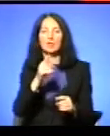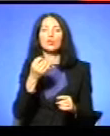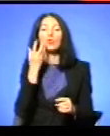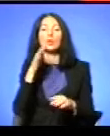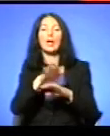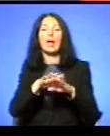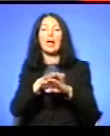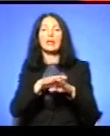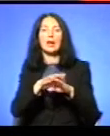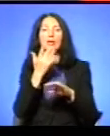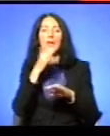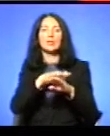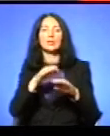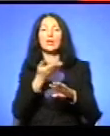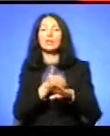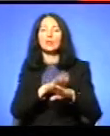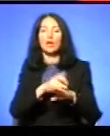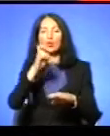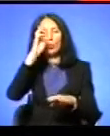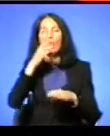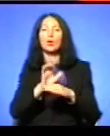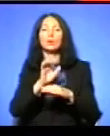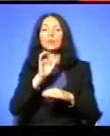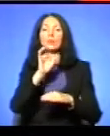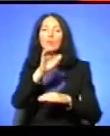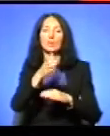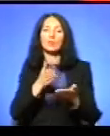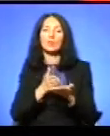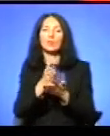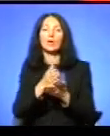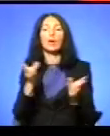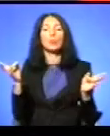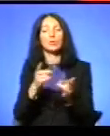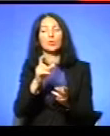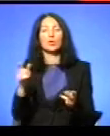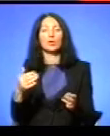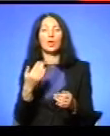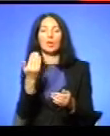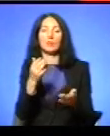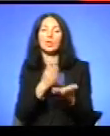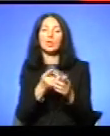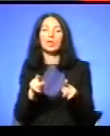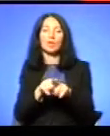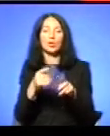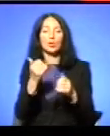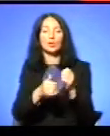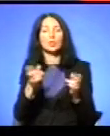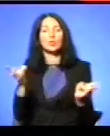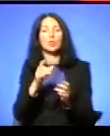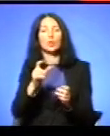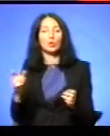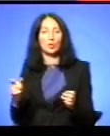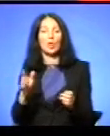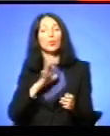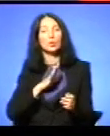тяжко Бог посилає їй потрібних людей І саме висеред тих потрібних людей Були тоді І сьогодні